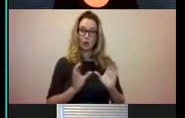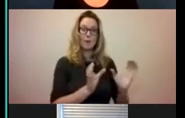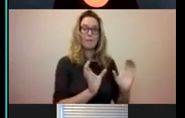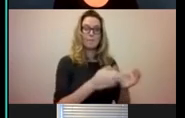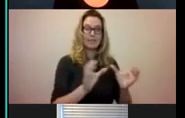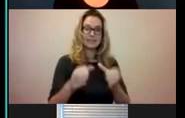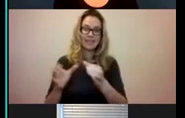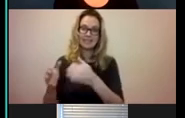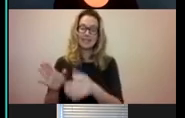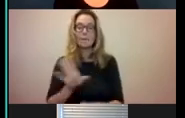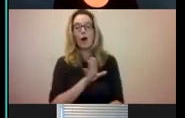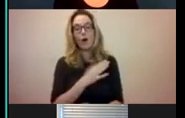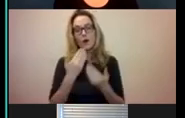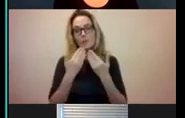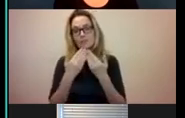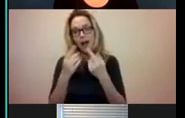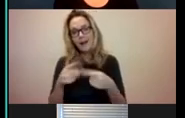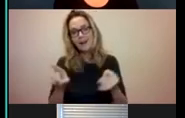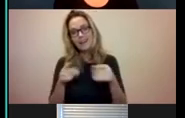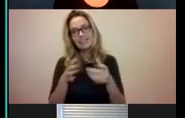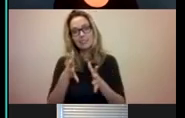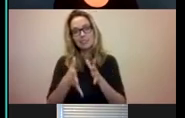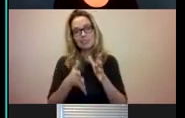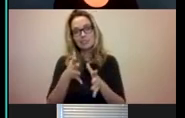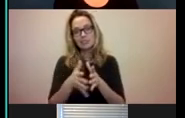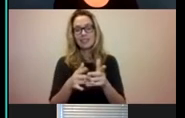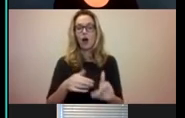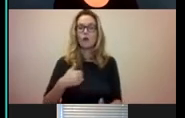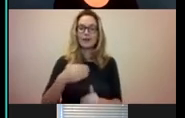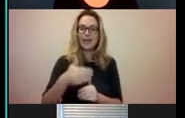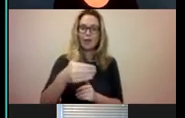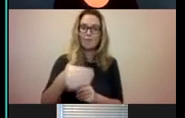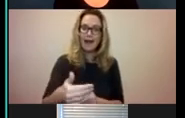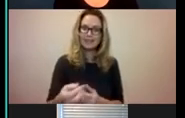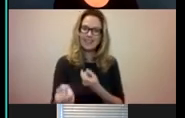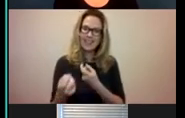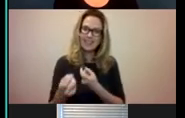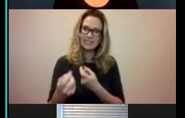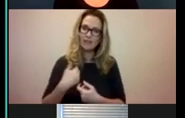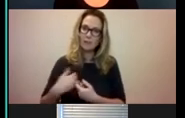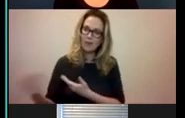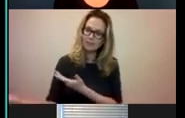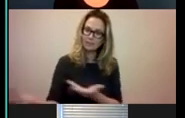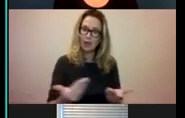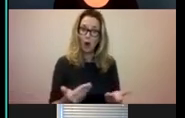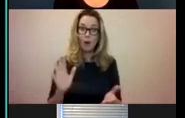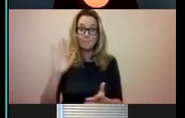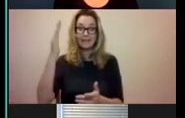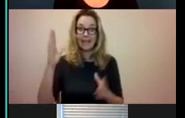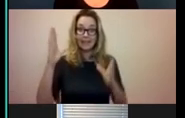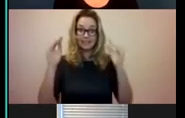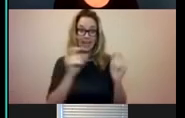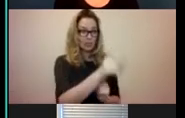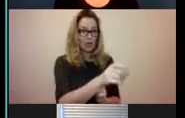bedankliedjes. Maar ook werden regelmatig mensen uitgenodigd. Interessante mensen, bekende Nederlanders. En